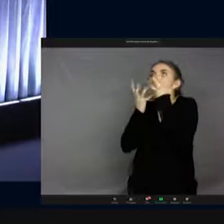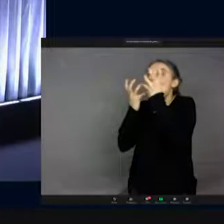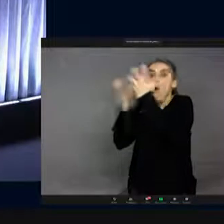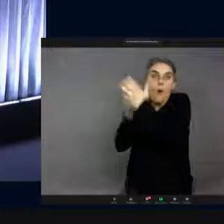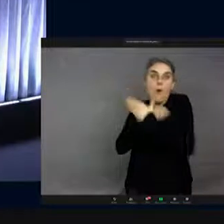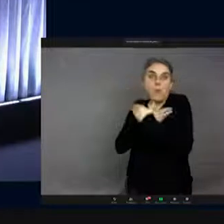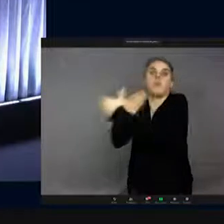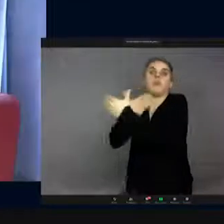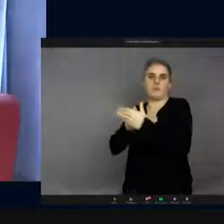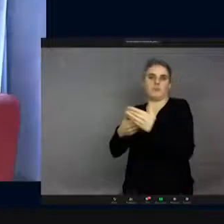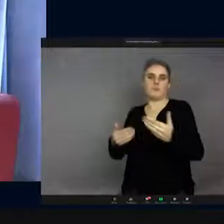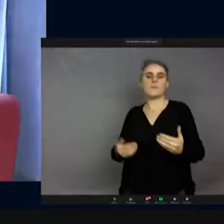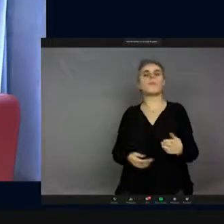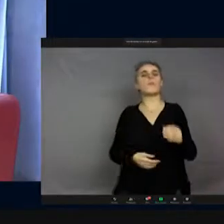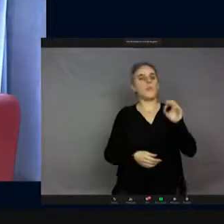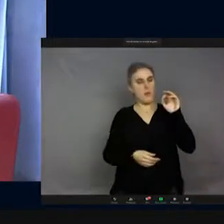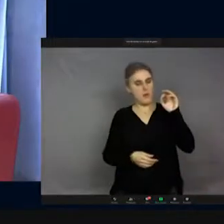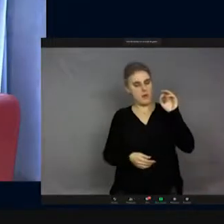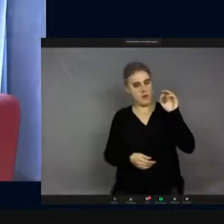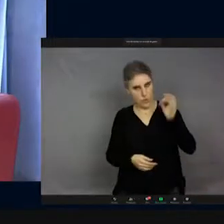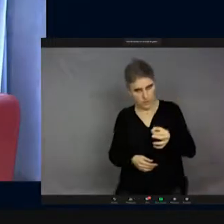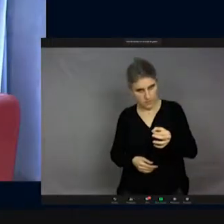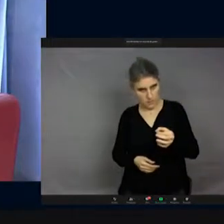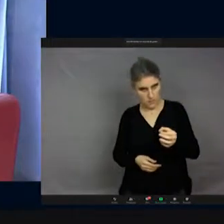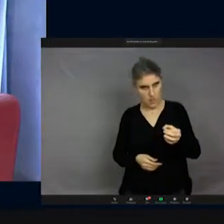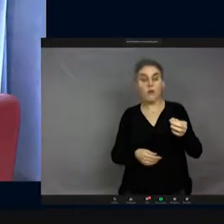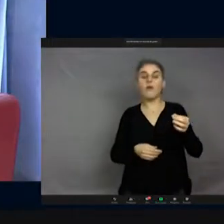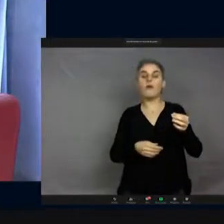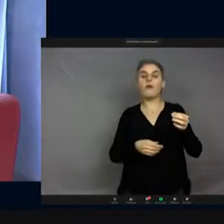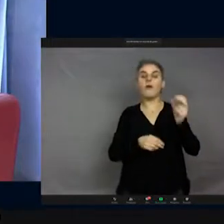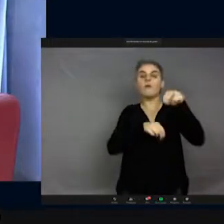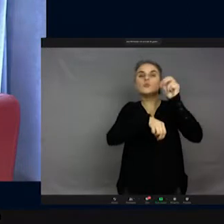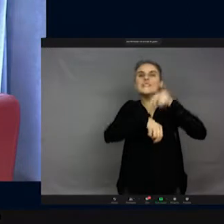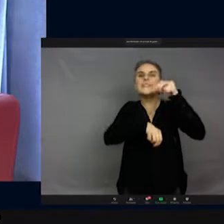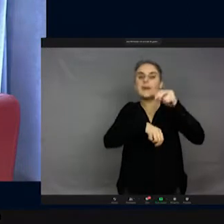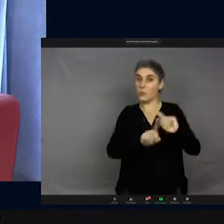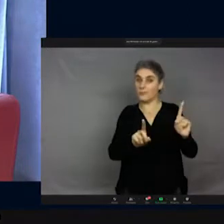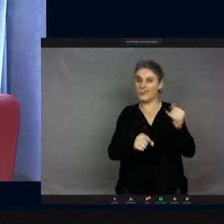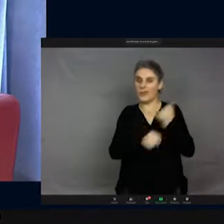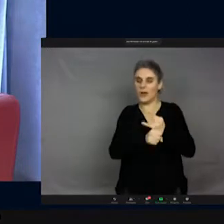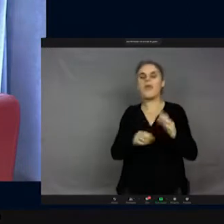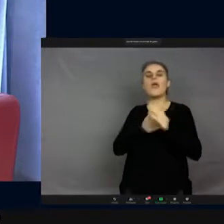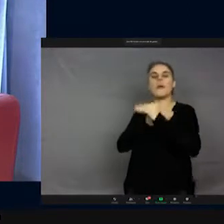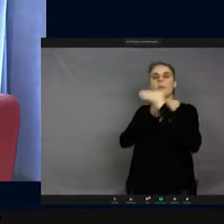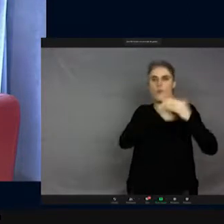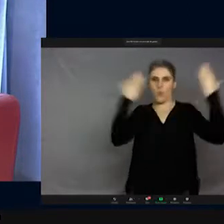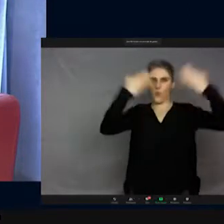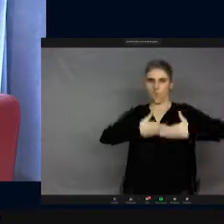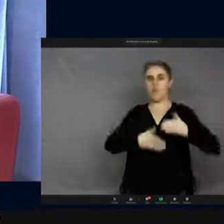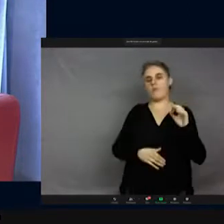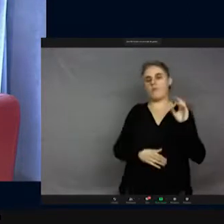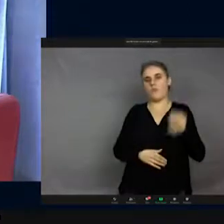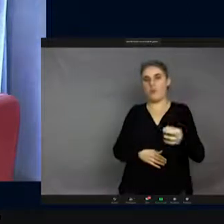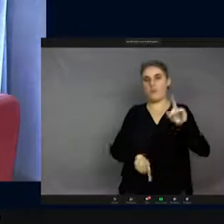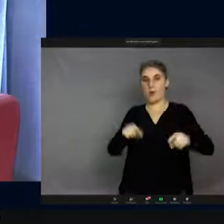Oui. Alors, pas les moustiques. En revanche, il y a certains papillons de nuit et on est un peu ennuyé